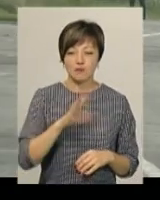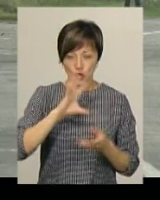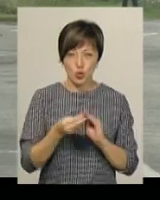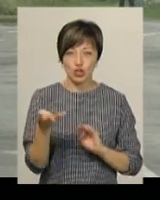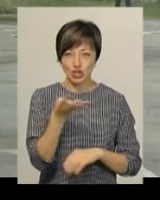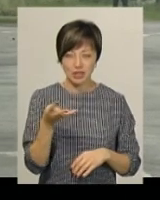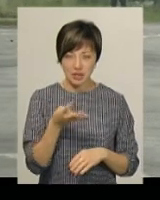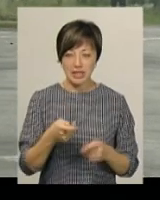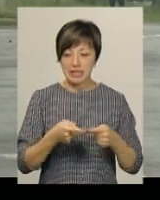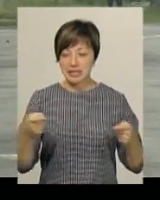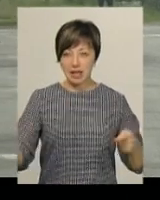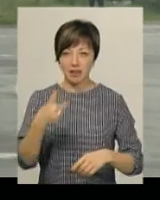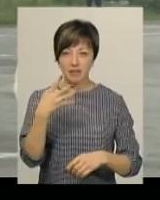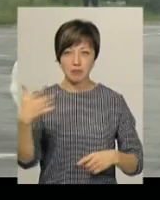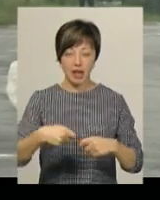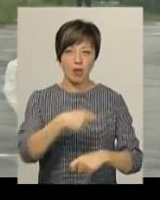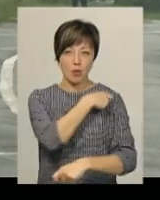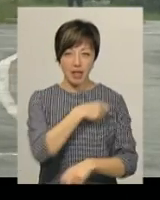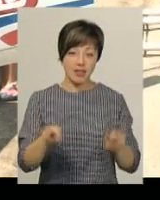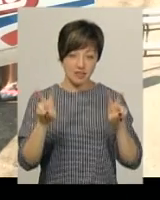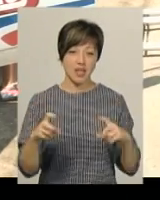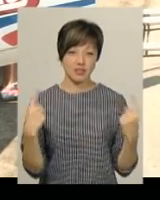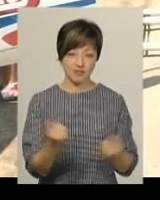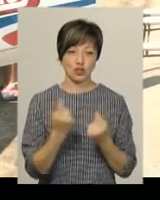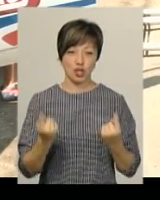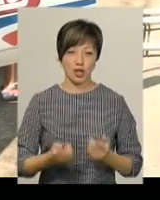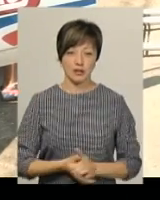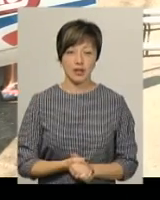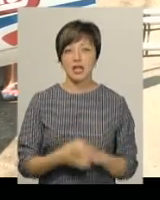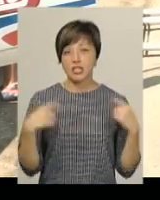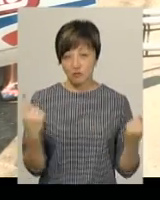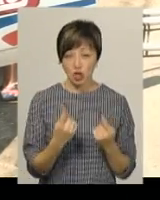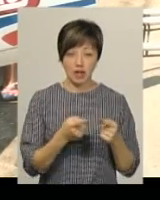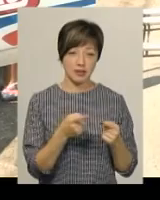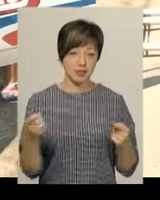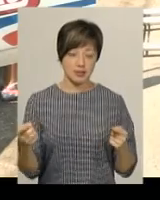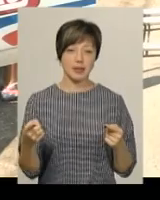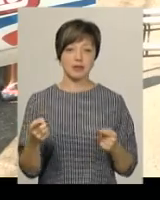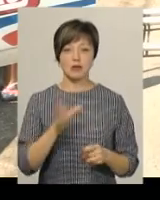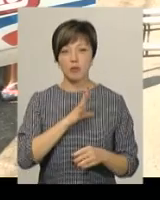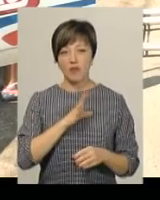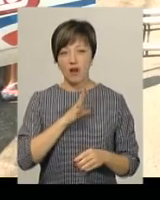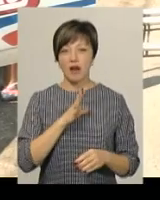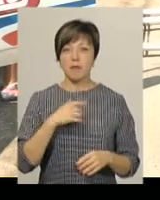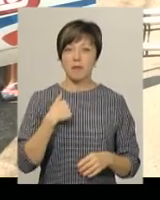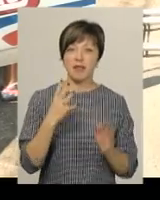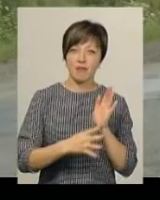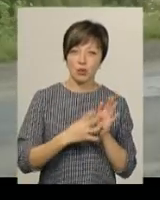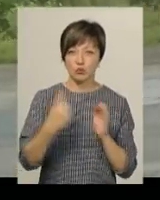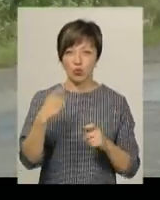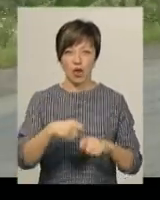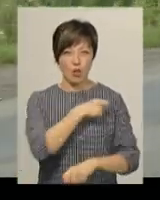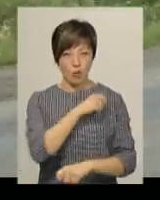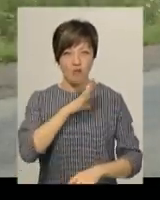Дистанцію в 25 кілометрів велосипедист називає звичайною. Звичайна дистанція, ми на тренуваннях буває, їздимо по 90-100 кілометрів.